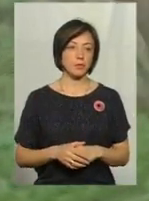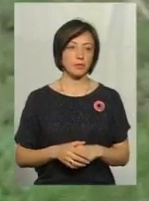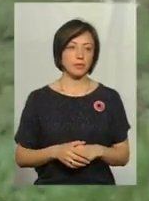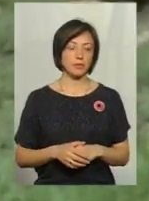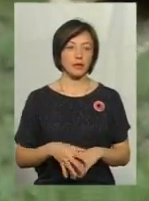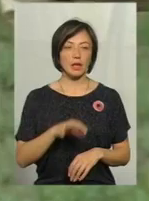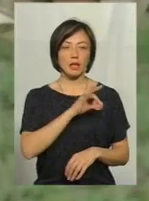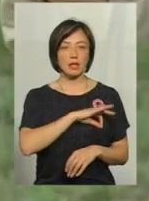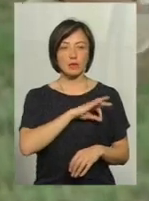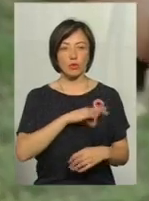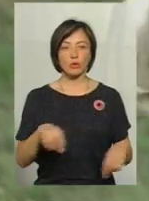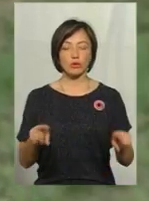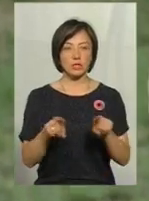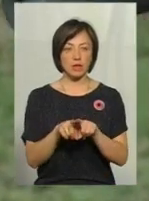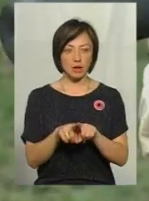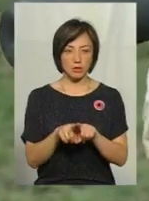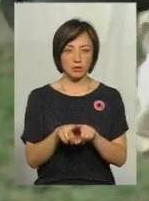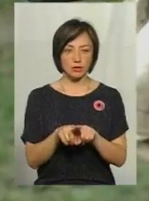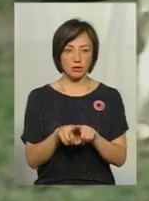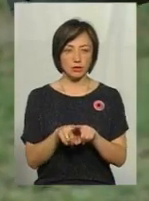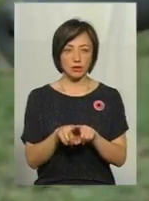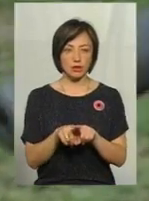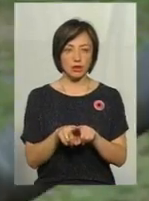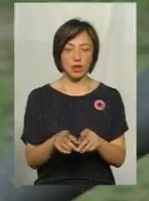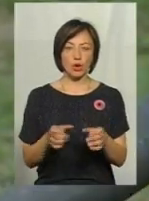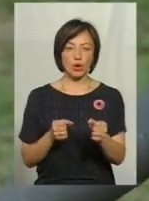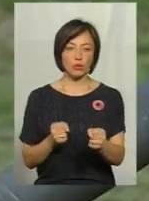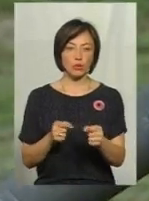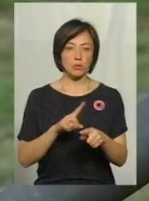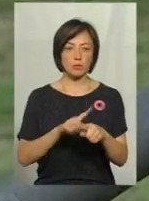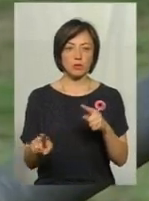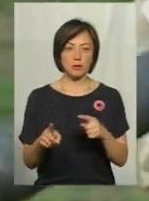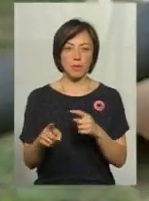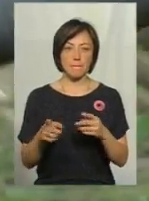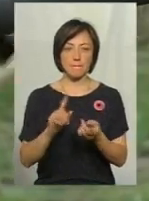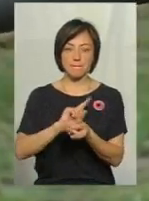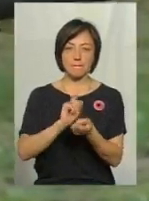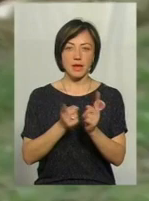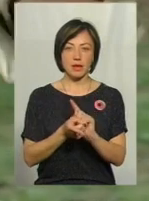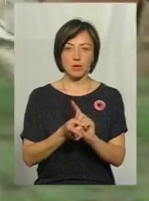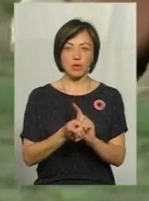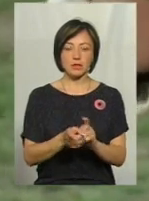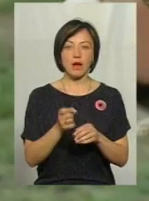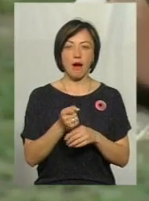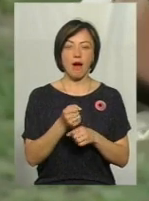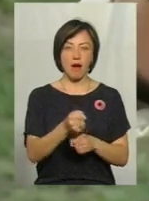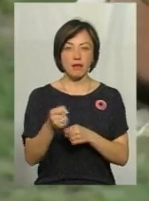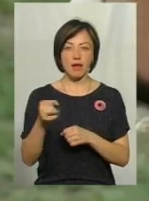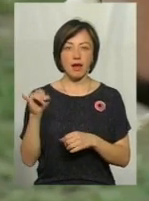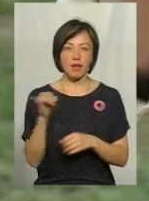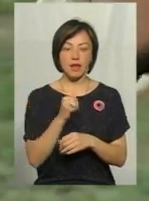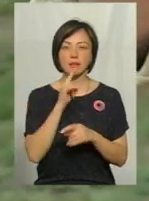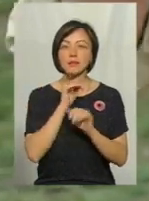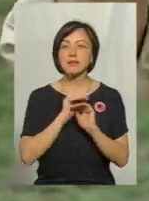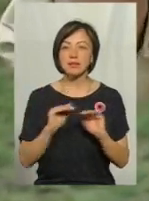Іспользується також ручка для быстрого переноса огня. І для безшумної і безпламенній